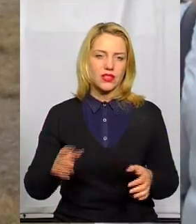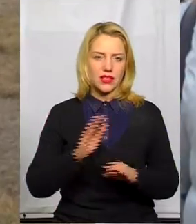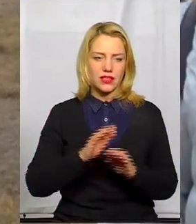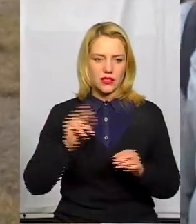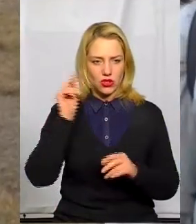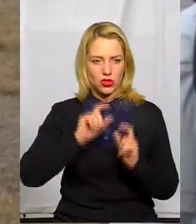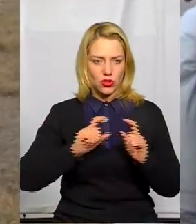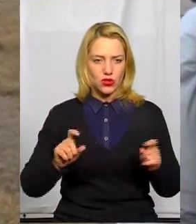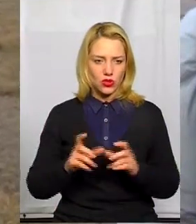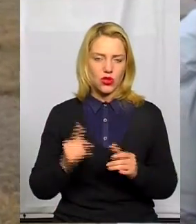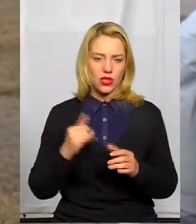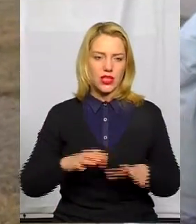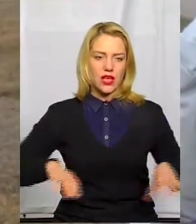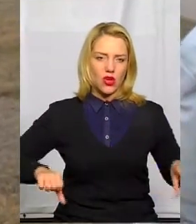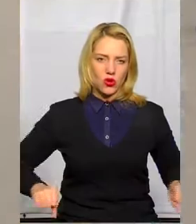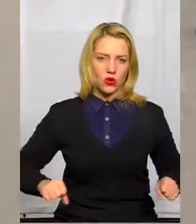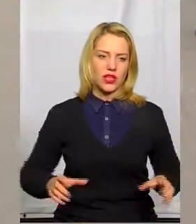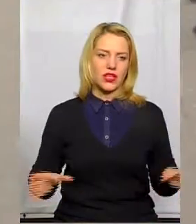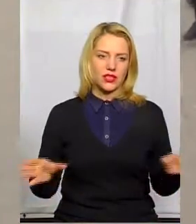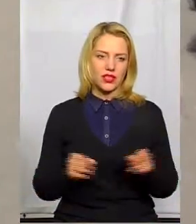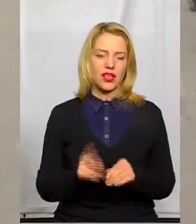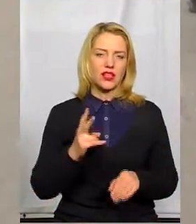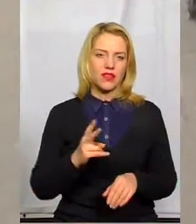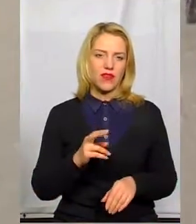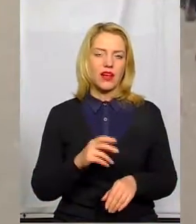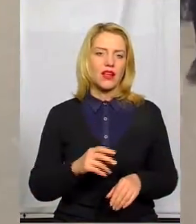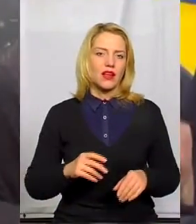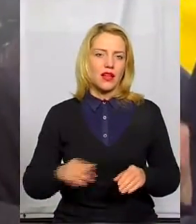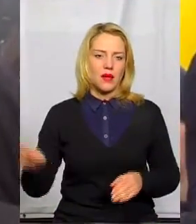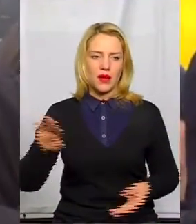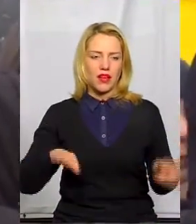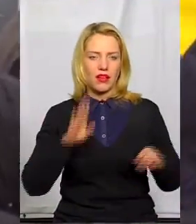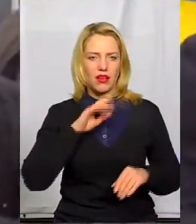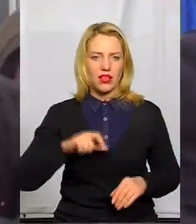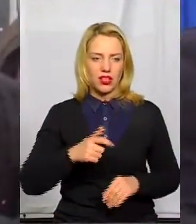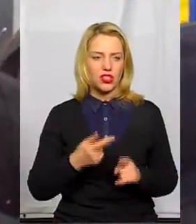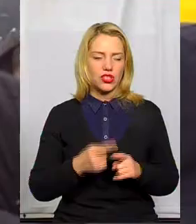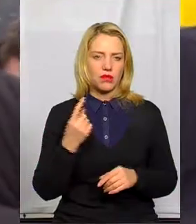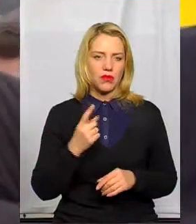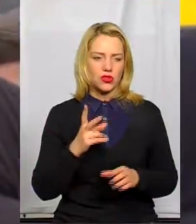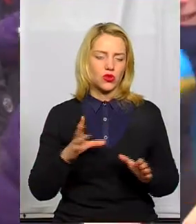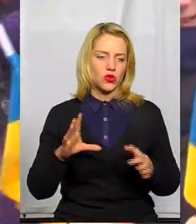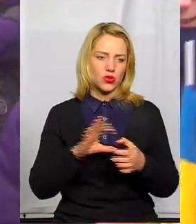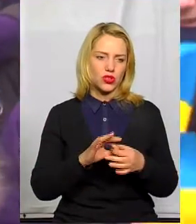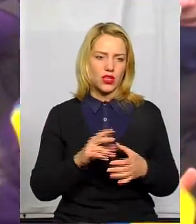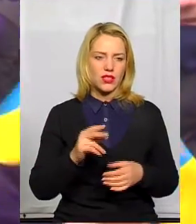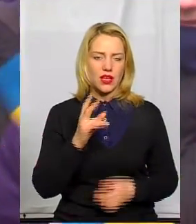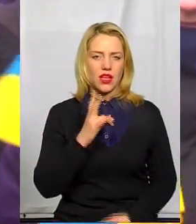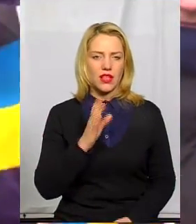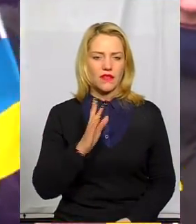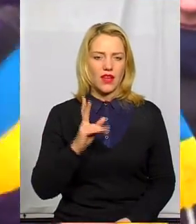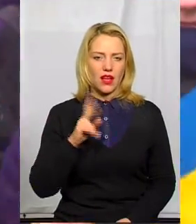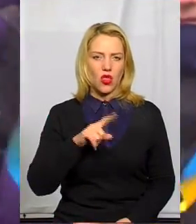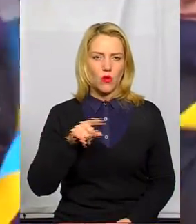руку і таким чином з'єднали два береги річки. Перше до акції долучився десятикласник Хмельницьку навчально-виховного об'єднання номер 28